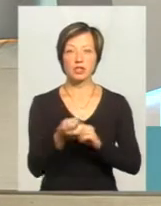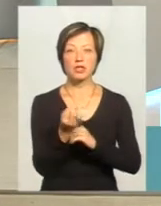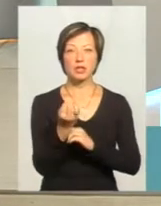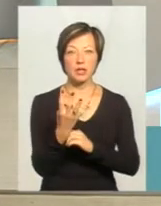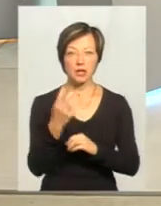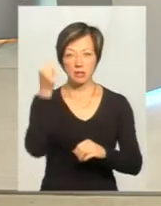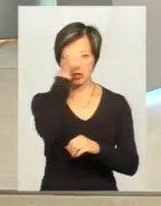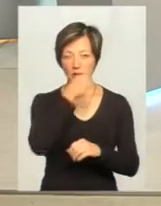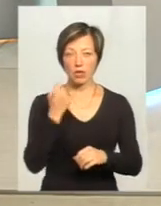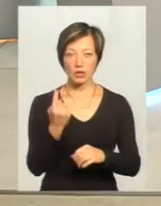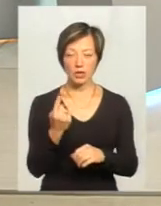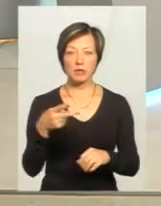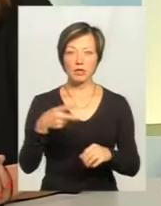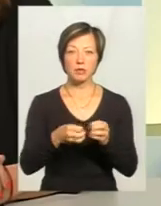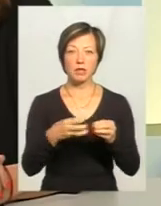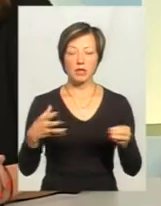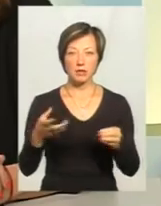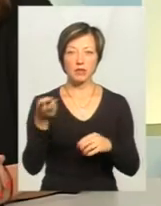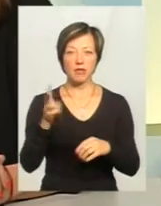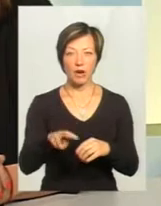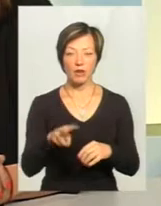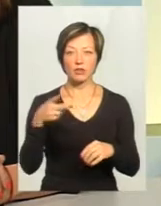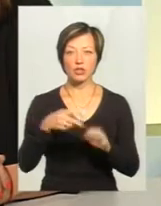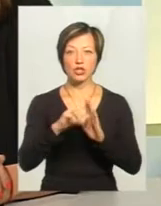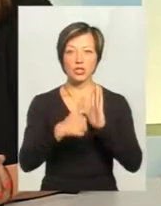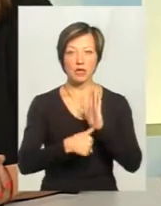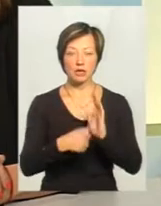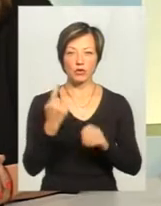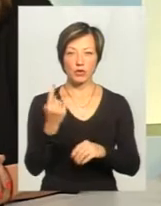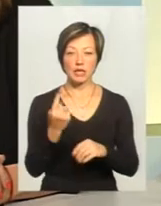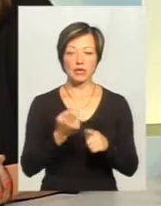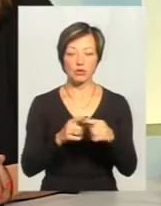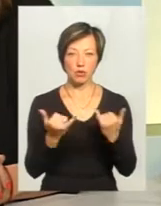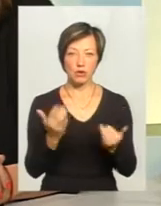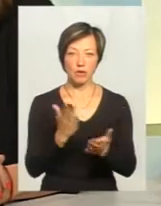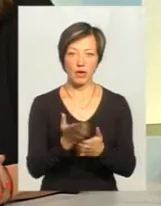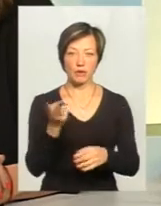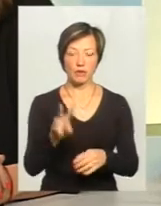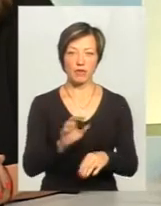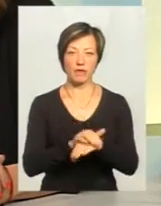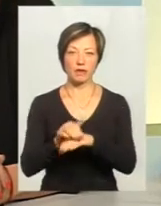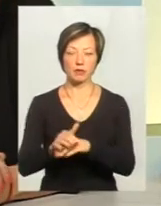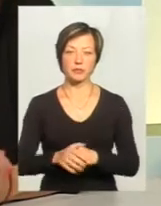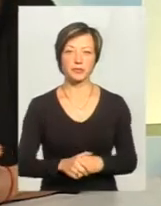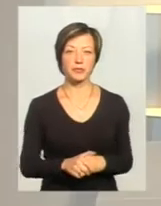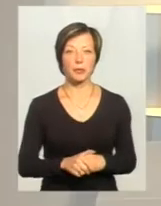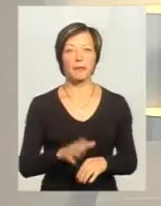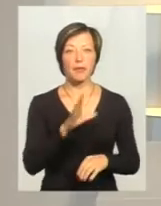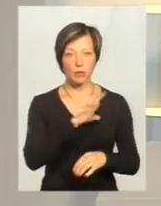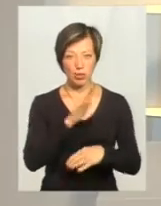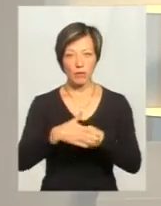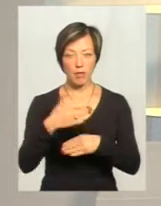рік – один, у 2015 рік – два і у 2016 рік – один. І на сьогодні маємо знову такі два факти. Але були